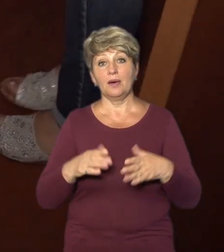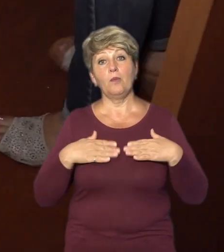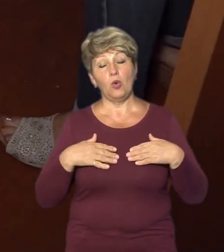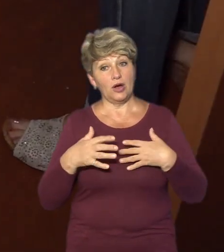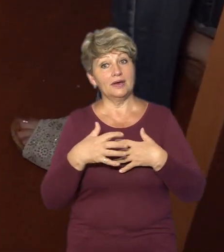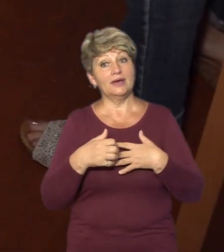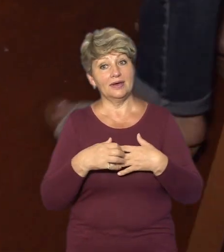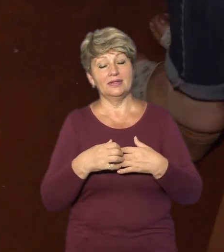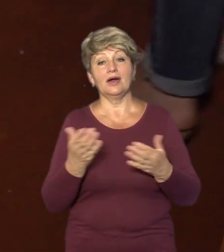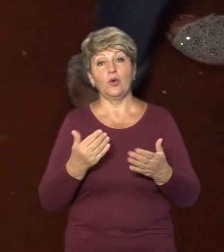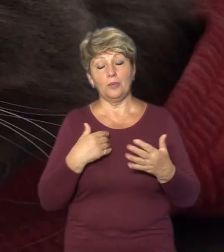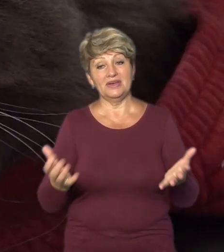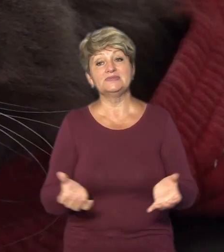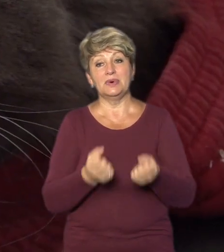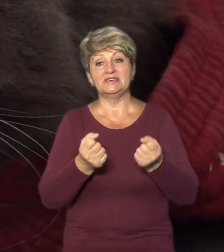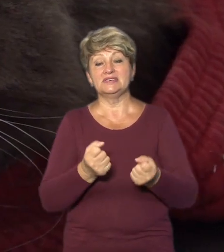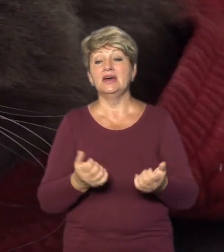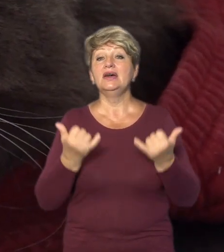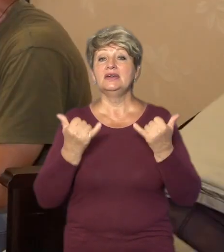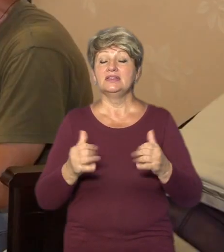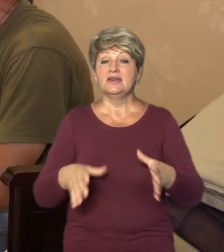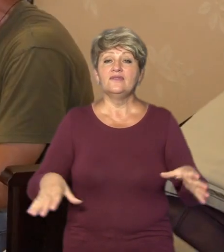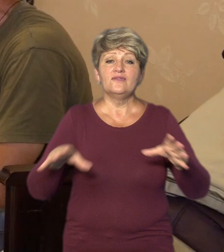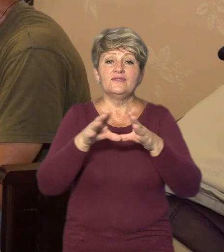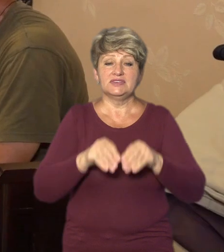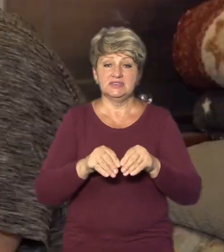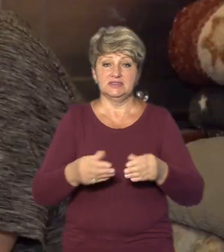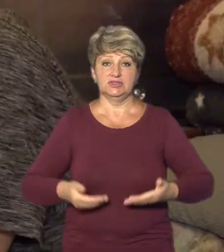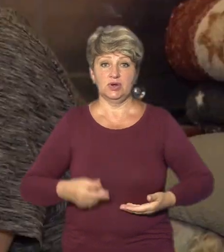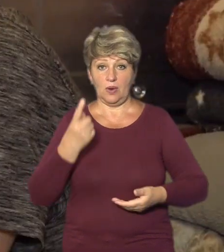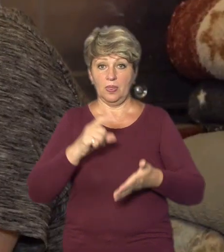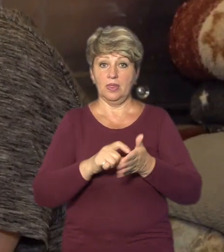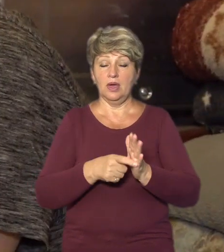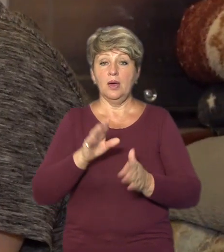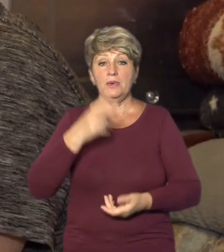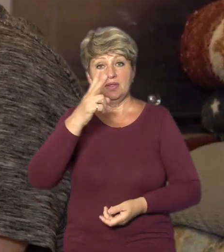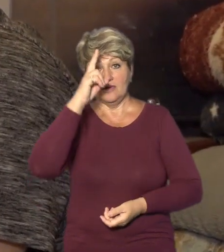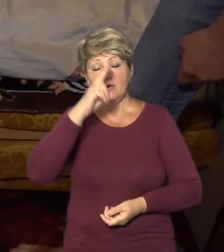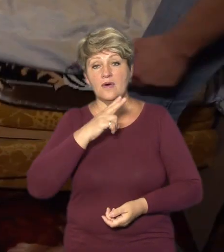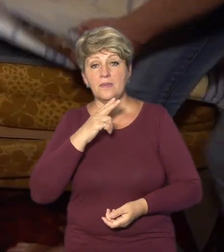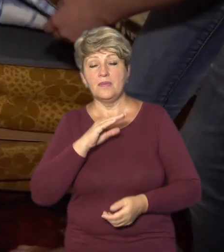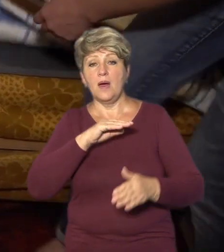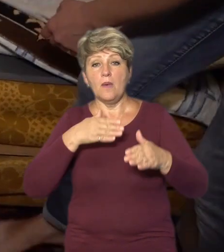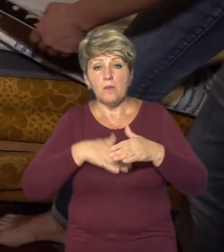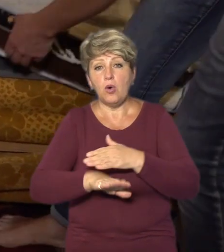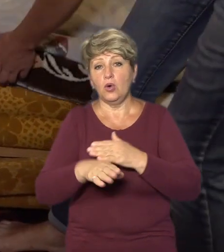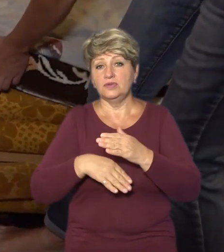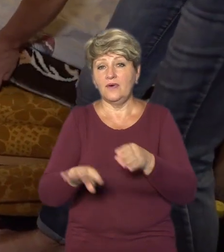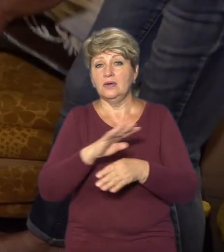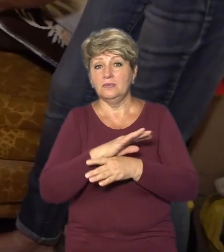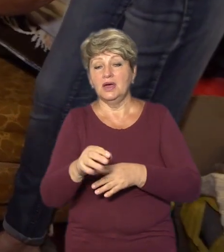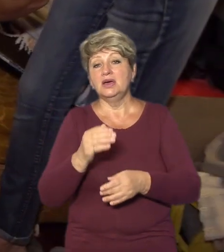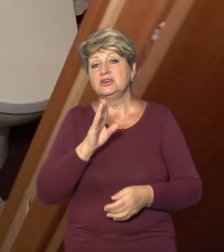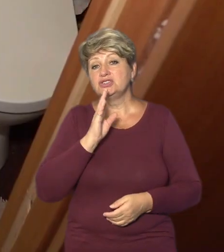якого ми спасли. Нині усі гуртом живуть в одній кімнаті. Після двох місяців, проведених у підвалах під обстрілами, жінка